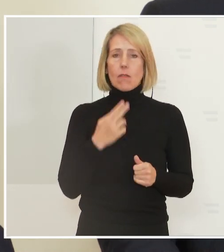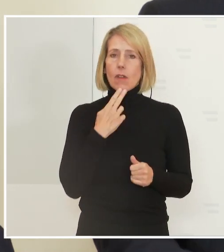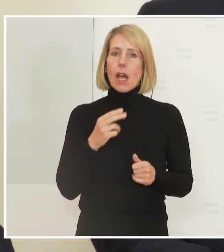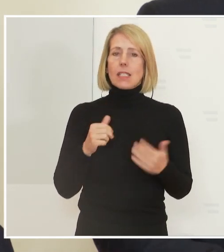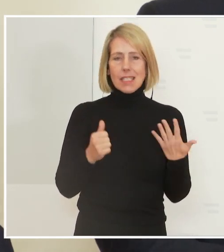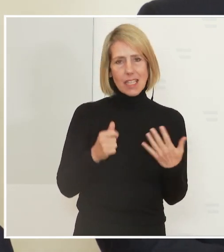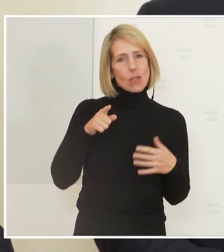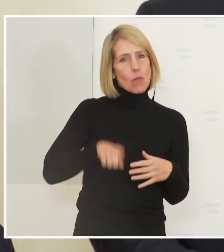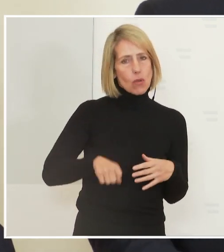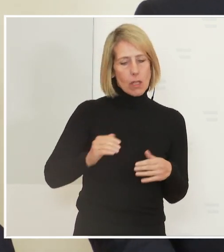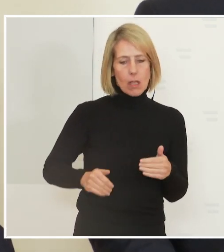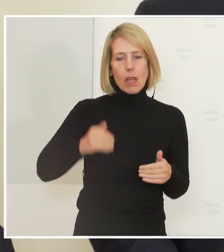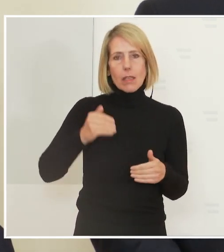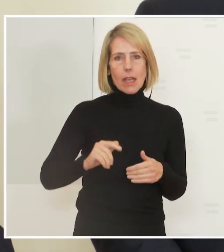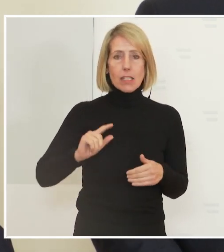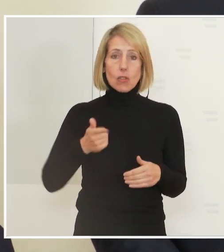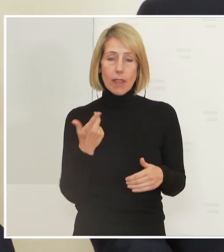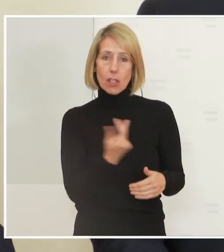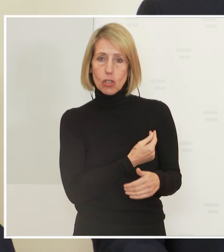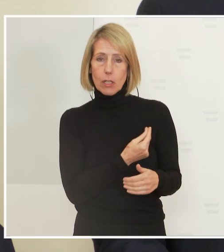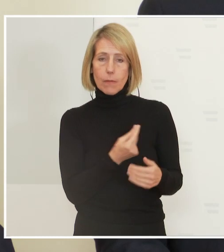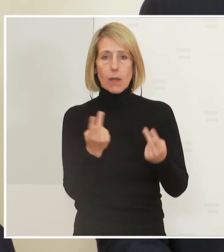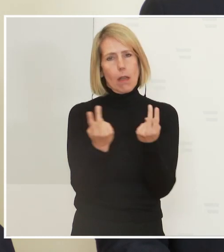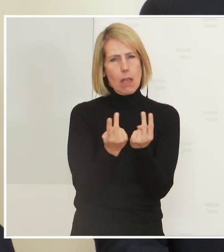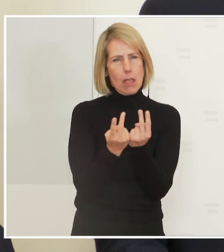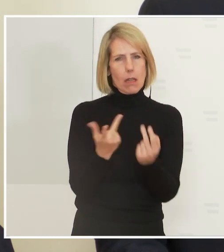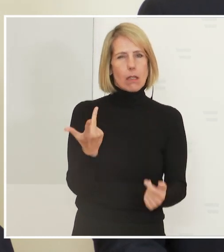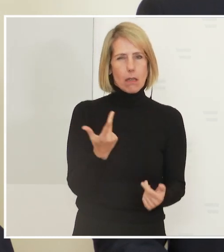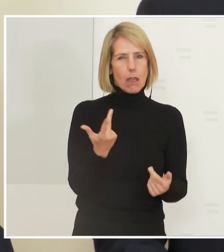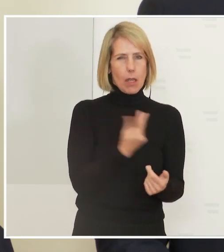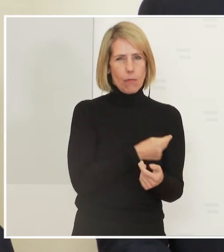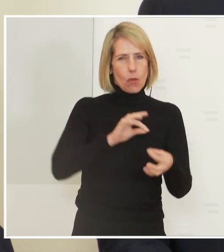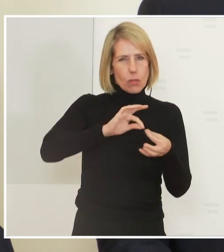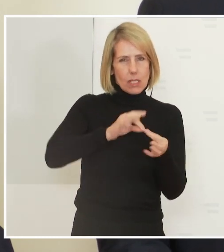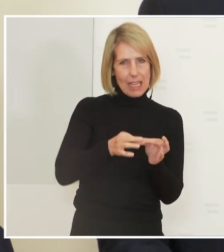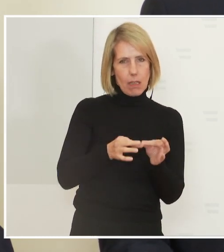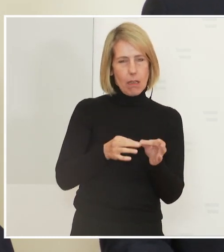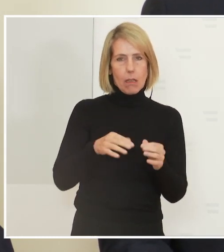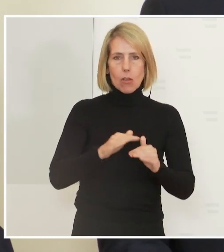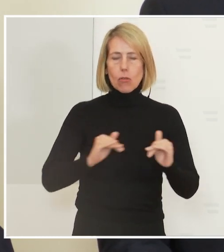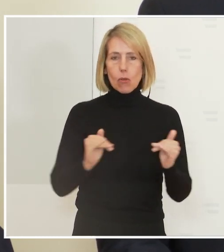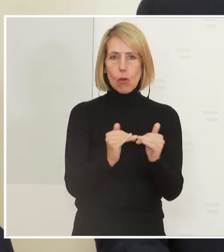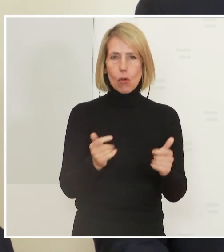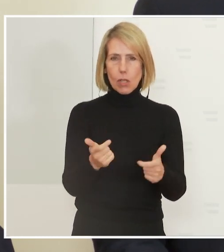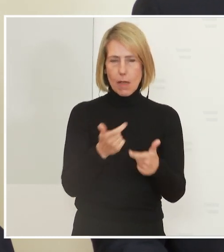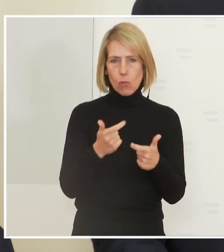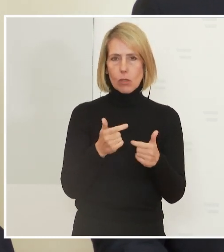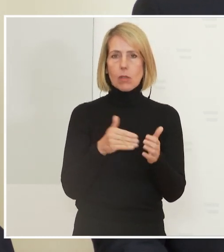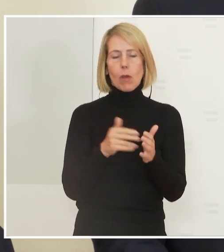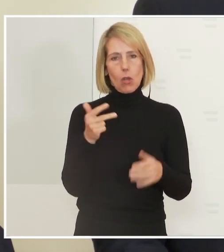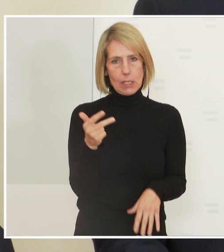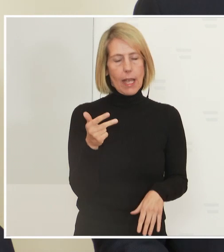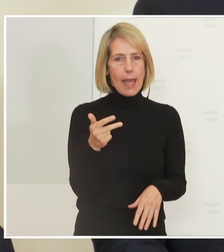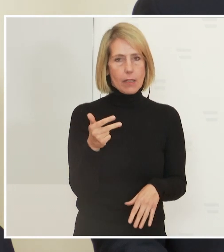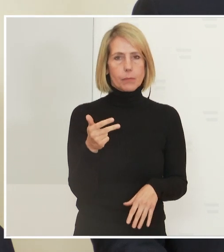Zweitstich. Es ist ähnlich wie bei der Zeckenimpfung. Für die Grundimmunisierung braucht man drei Impfungen und nicht nur zwei. Und die dritte